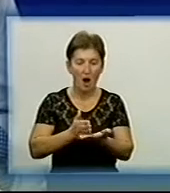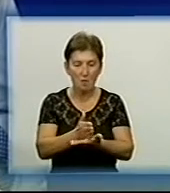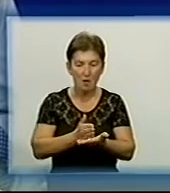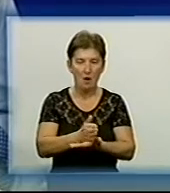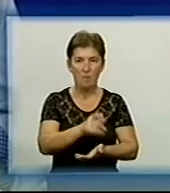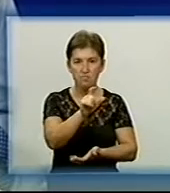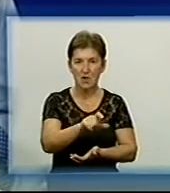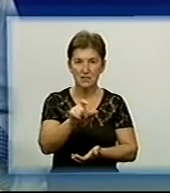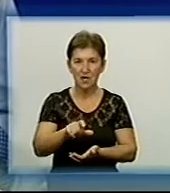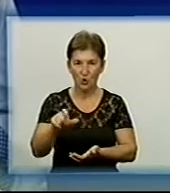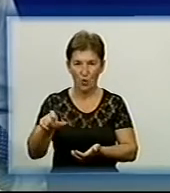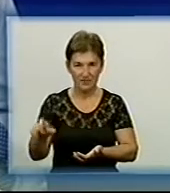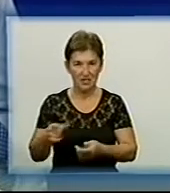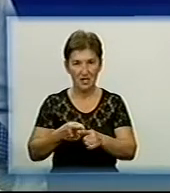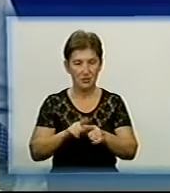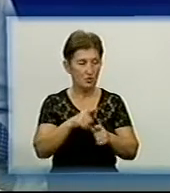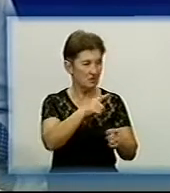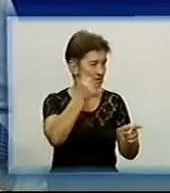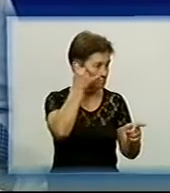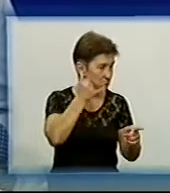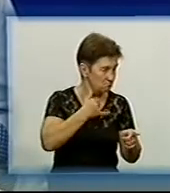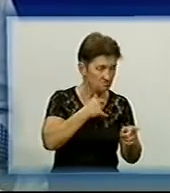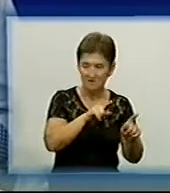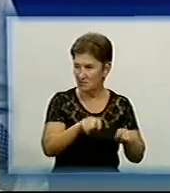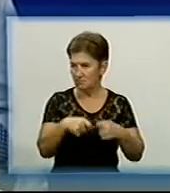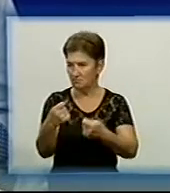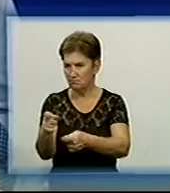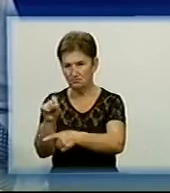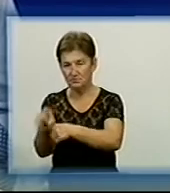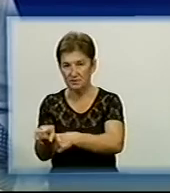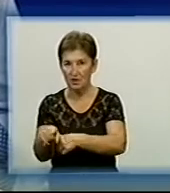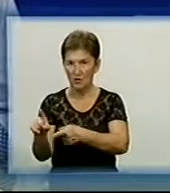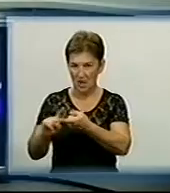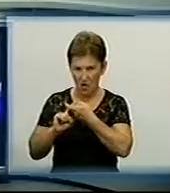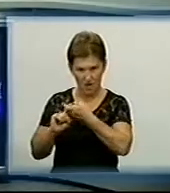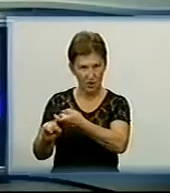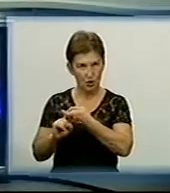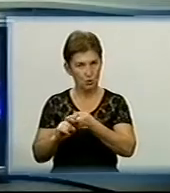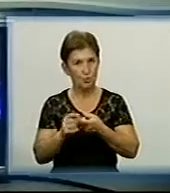потім Переадресовуєте ці звернення Наскільки вони контактують з вами плідно? Ну,